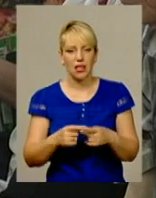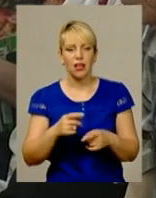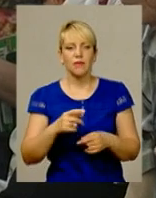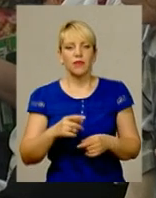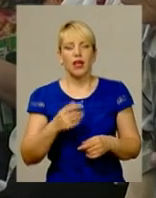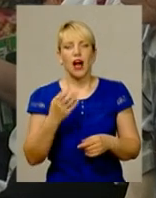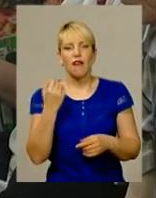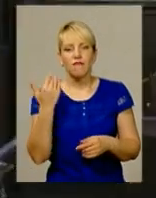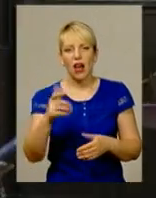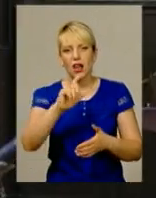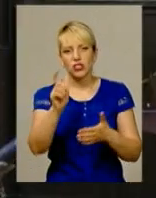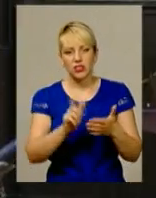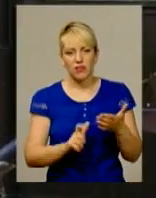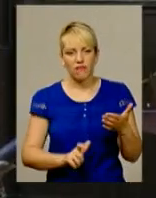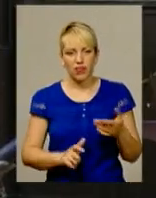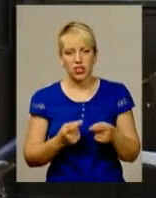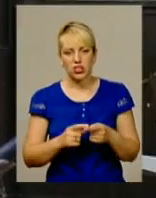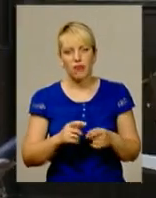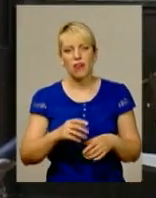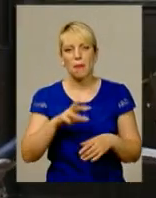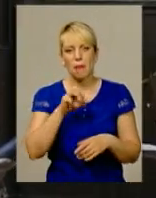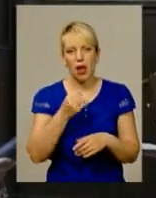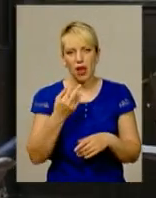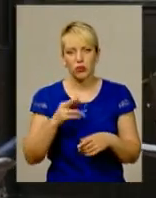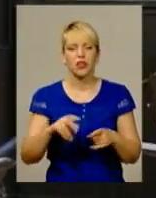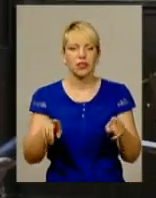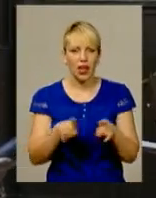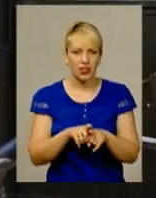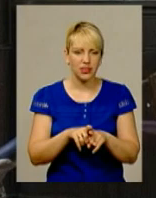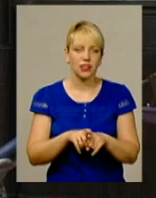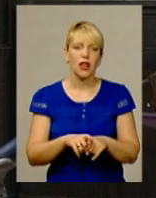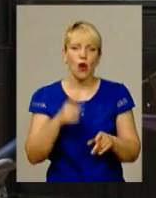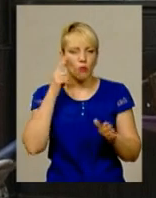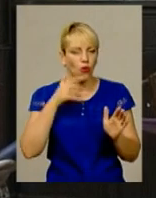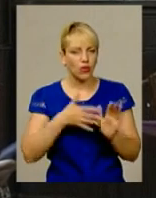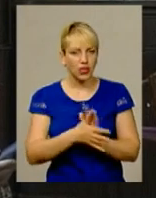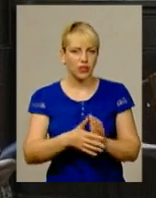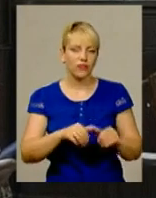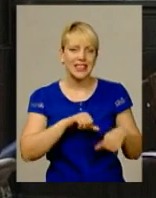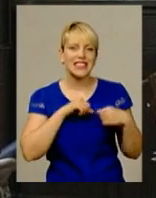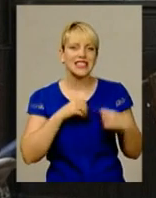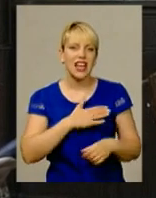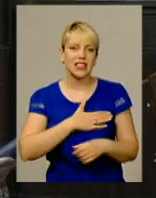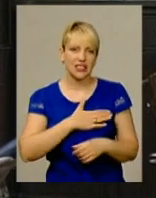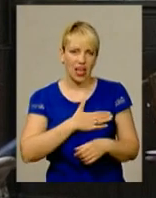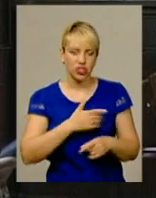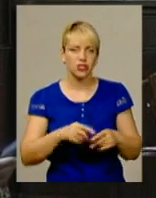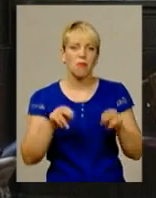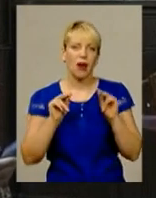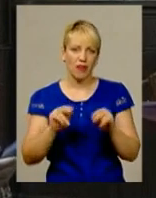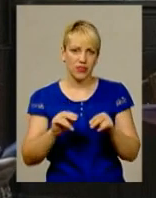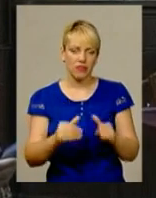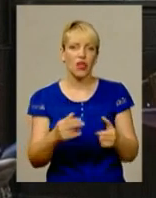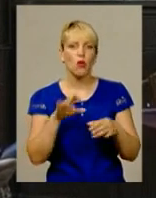а ваші вірші в кетягах розмаю, усе такі ж проникливі, сердечні, правдиві, по